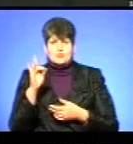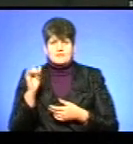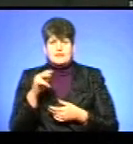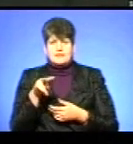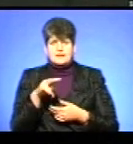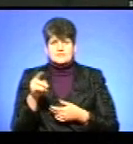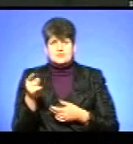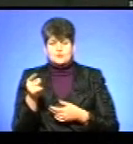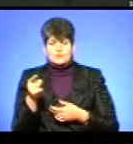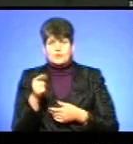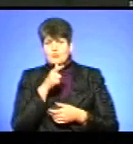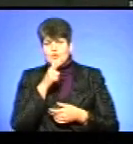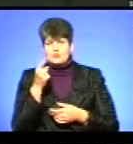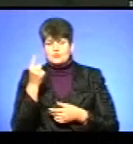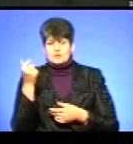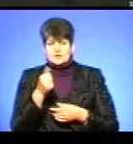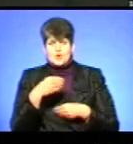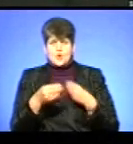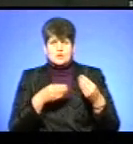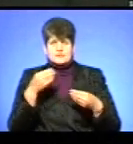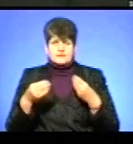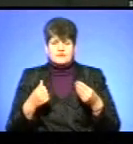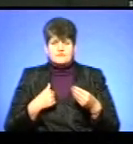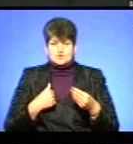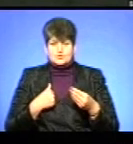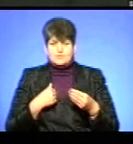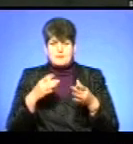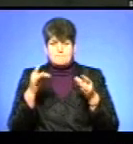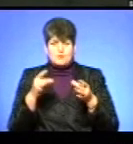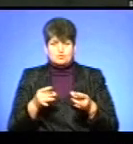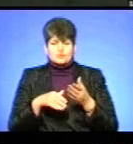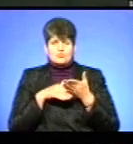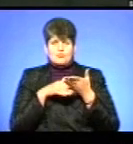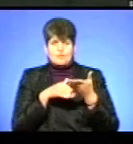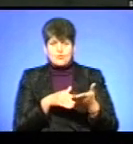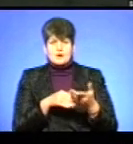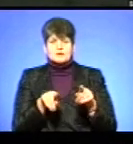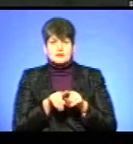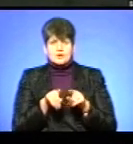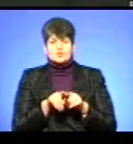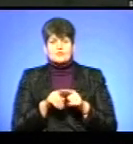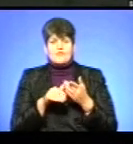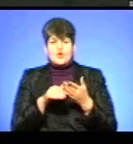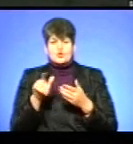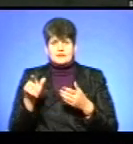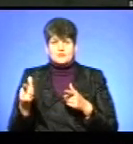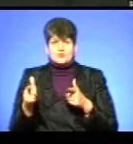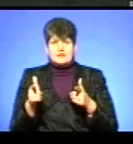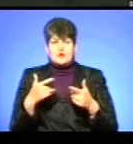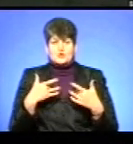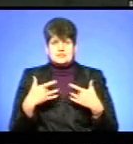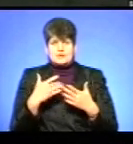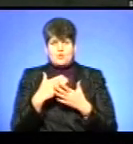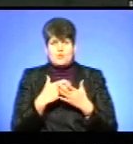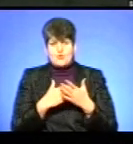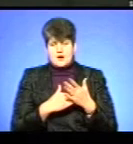та Тернополі. Протягом тижня роздаватимуть військовим на передовій пакунки з допомогою, а також волонтери підготували концертну програму